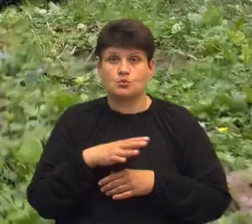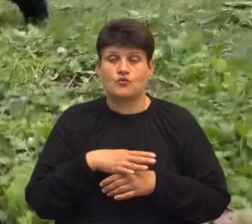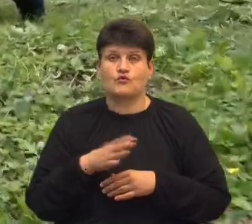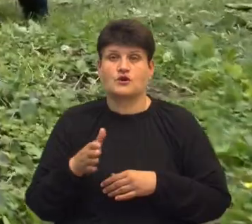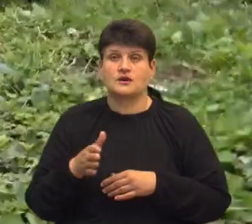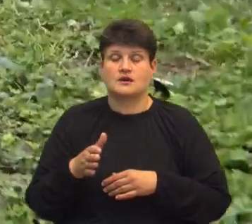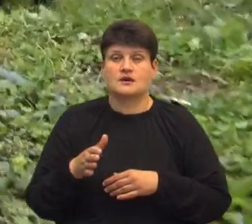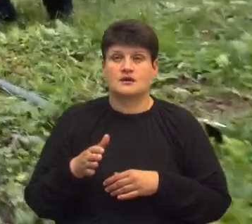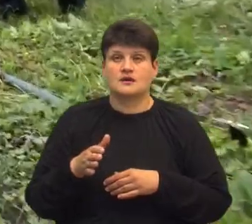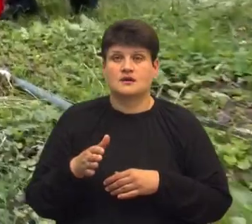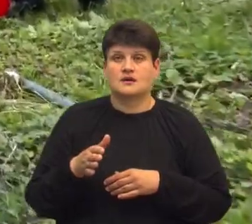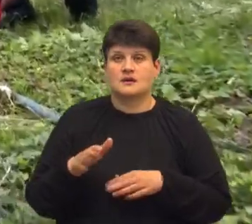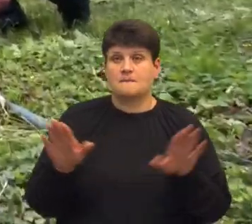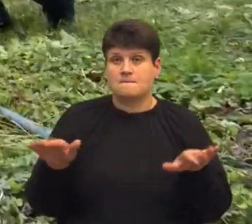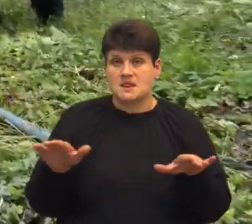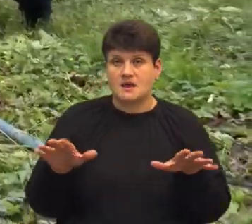мишей.